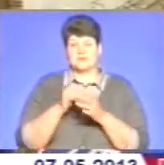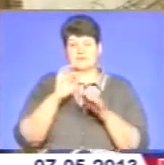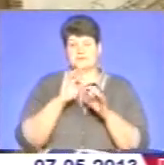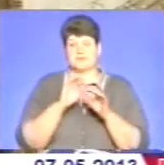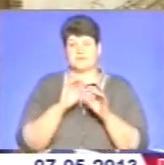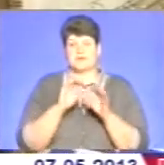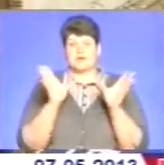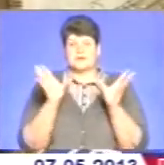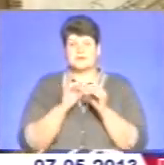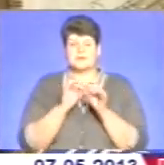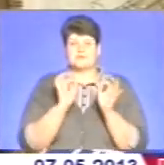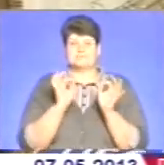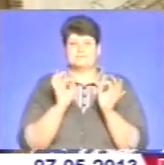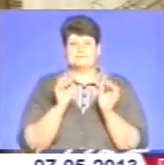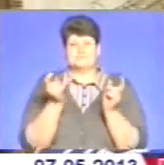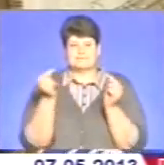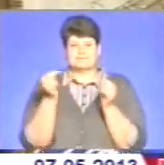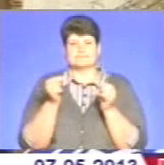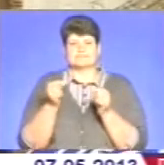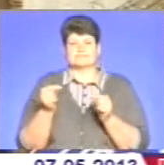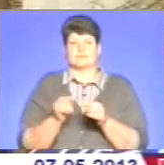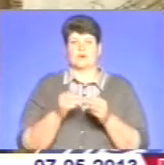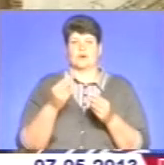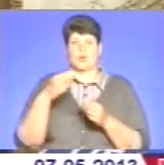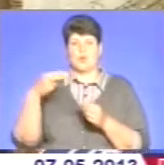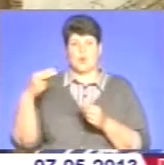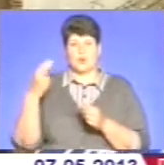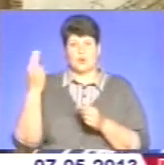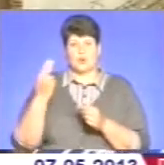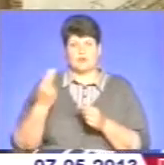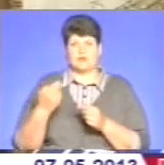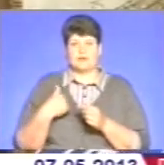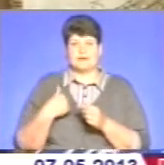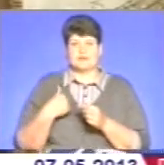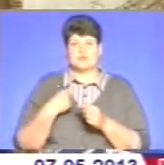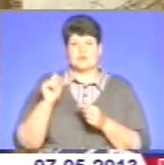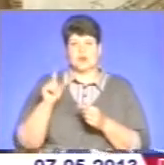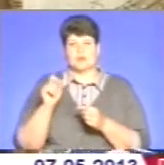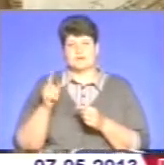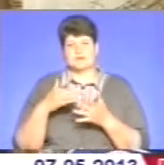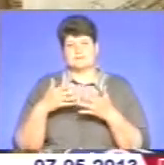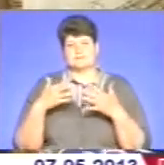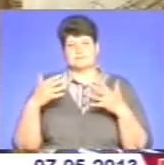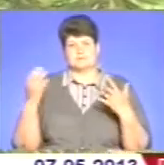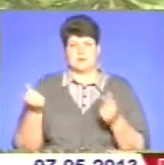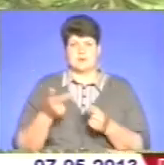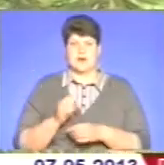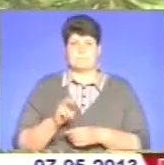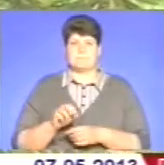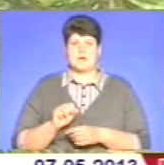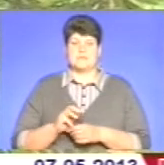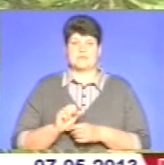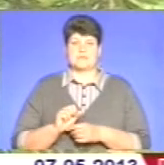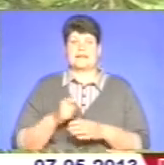співзвучність кольорів. Ну, в мене така охристо-золотиста в основному гамма. Такі